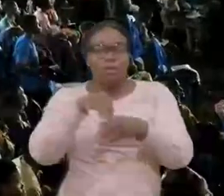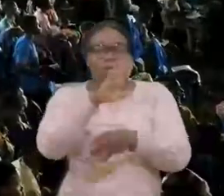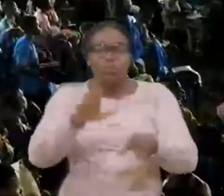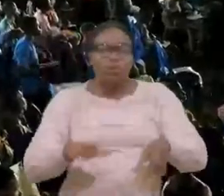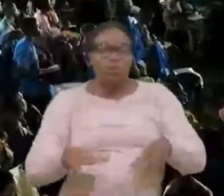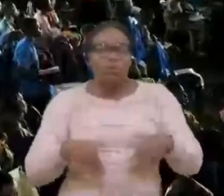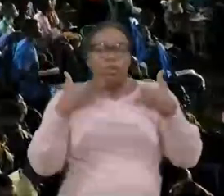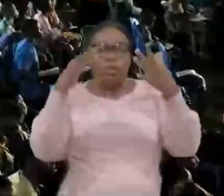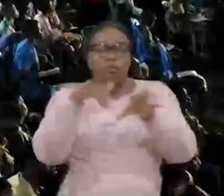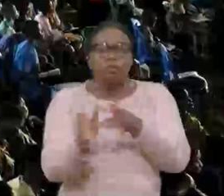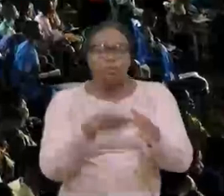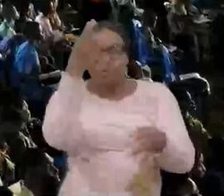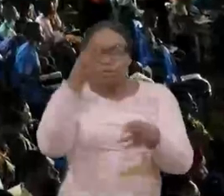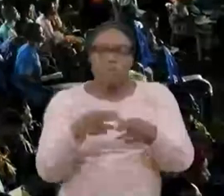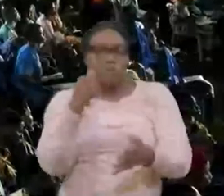était perdu,